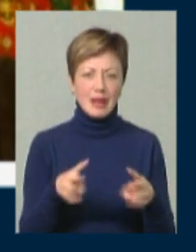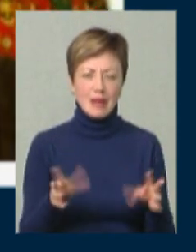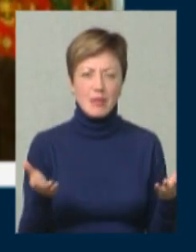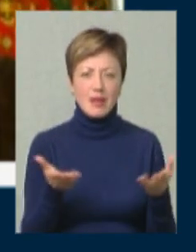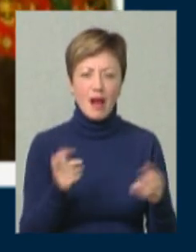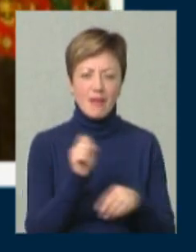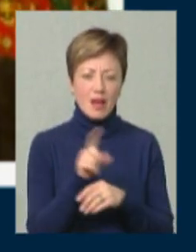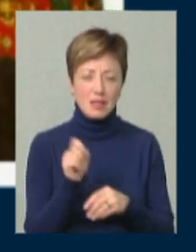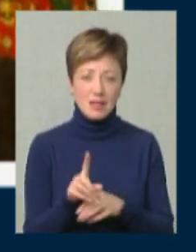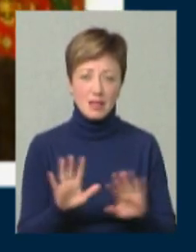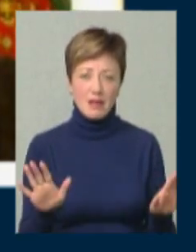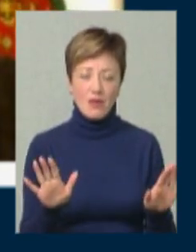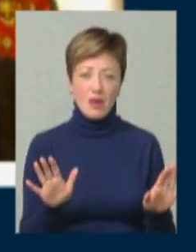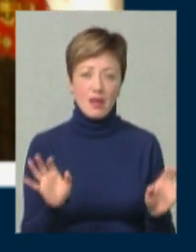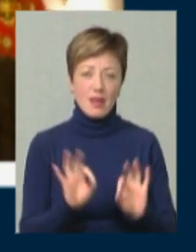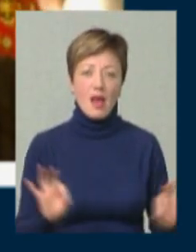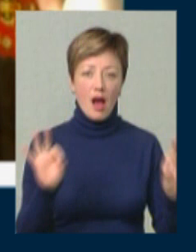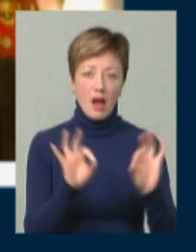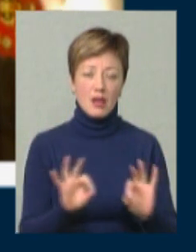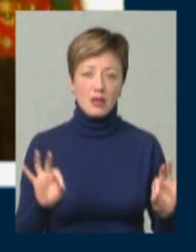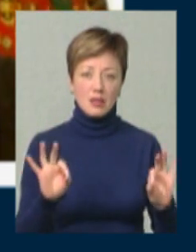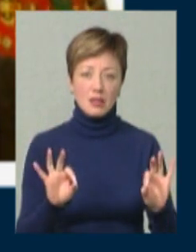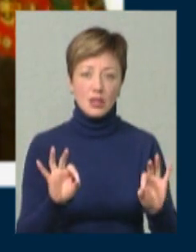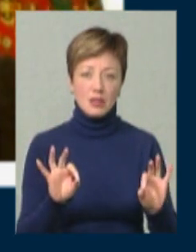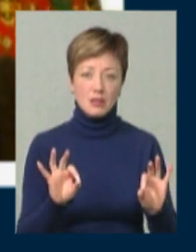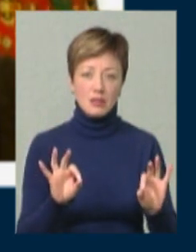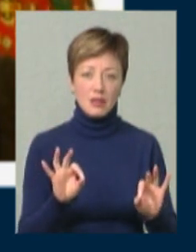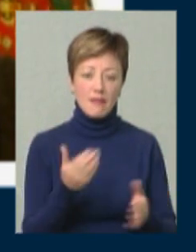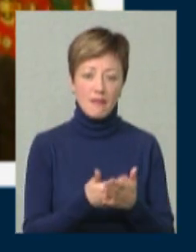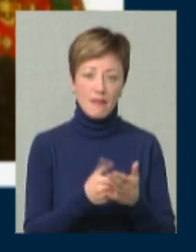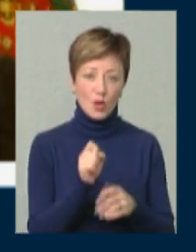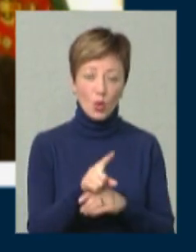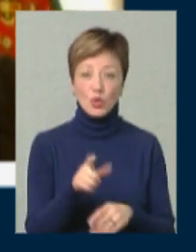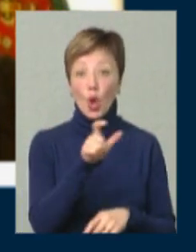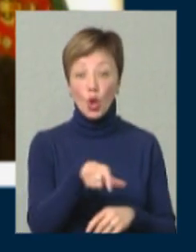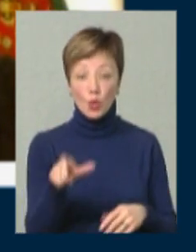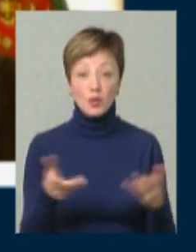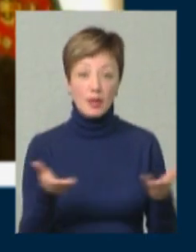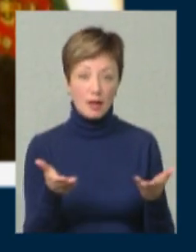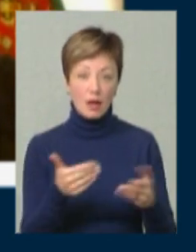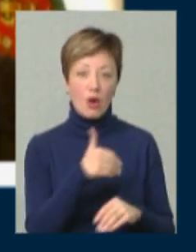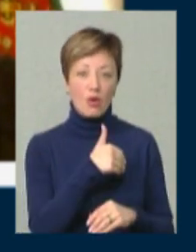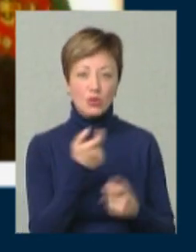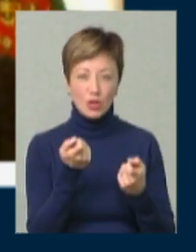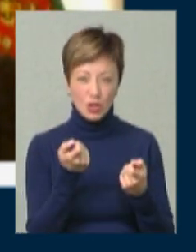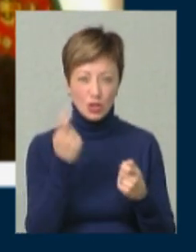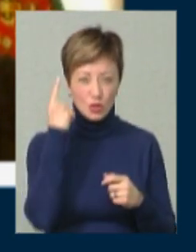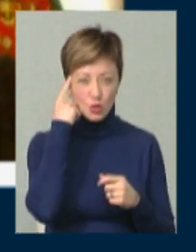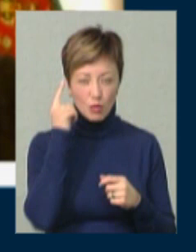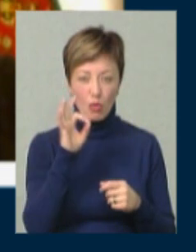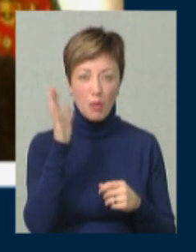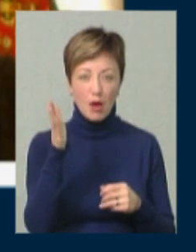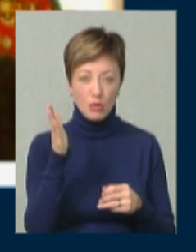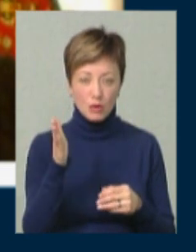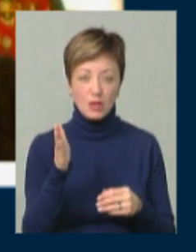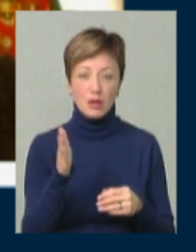ніяких вказівок, ніяких, там, доручень, тому що люди, які хоч трішки задумуються про